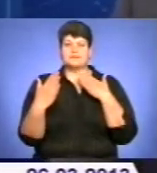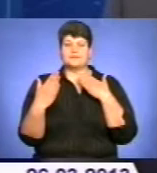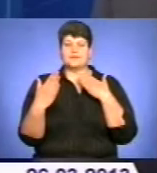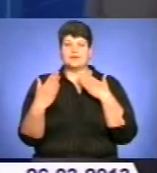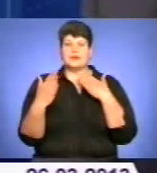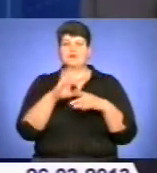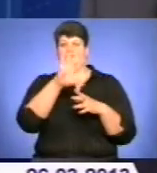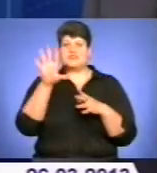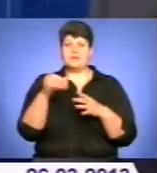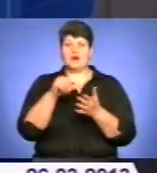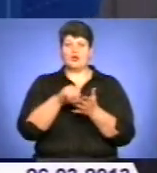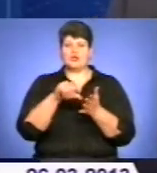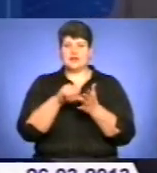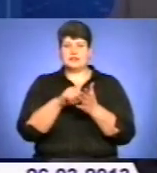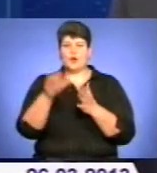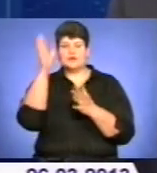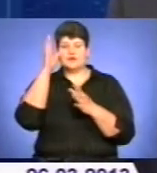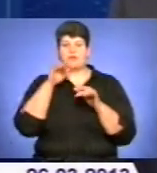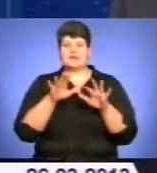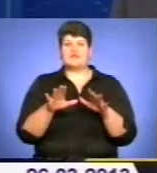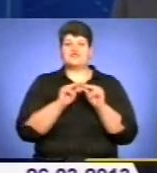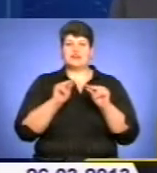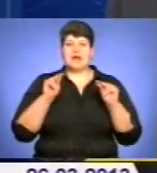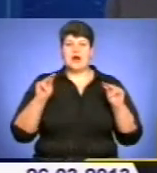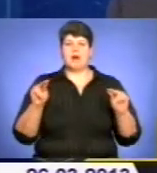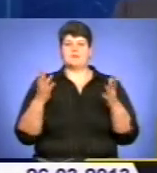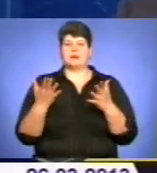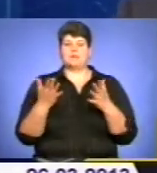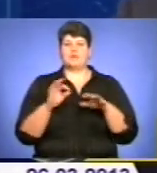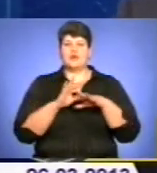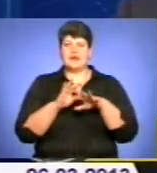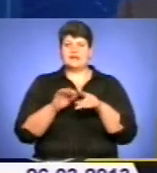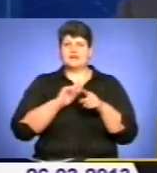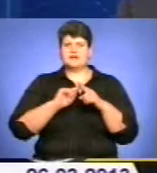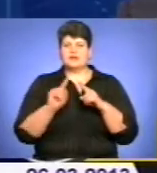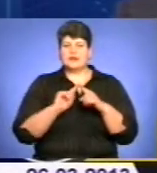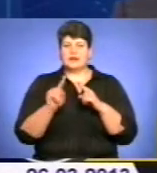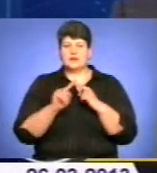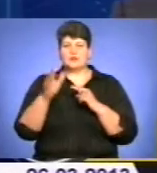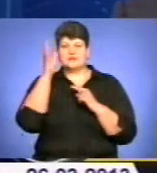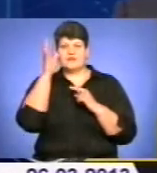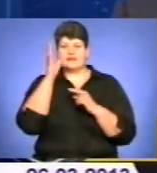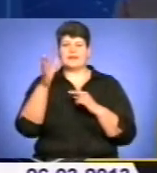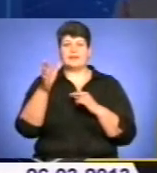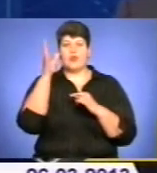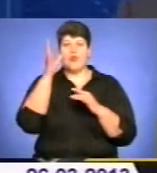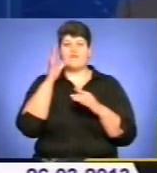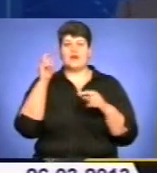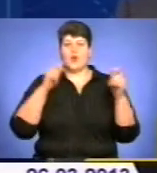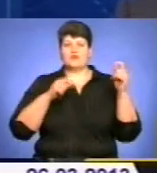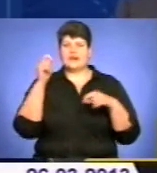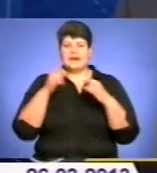всіма учасниками цього освітнього процесу – вчителями, викладачами, проведення миттєвих освітніх, наукових конференцій,